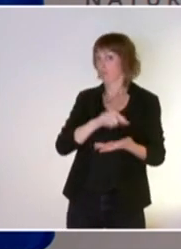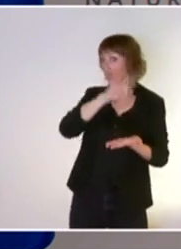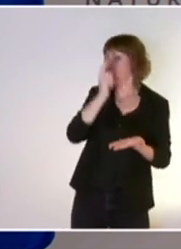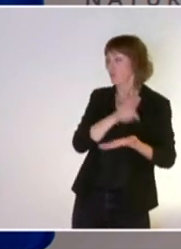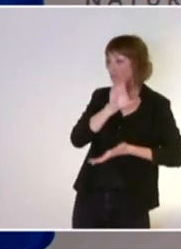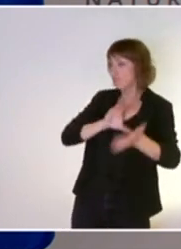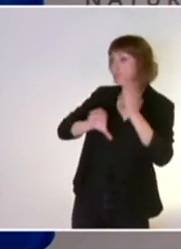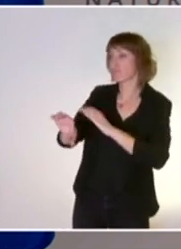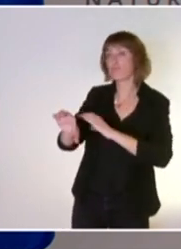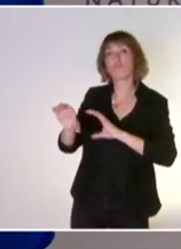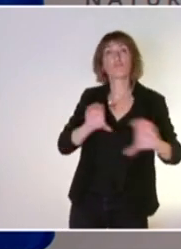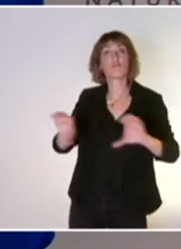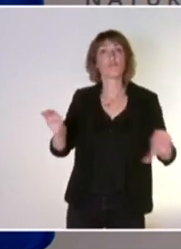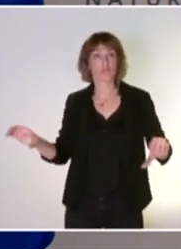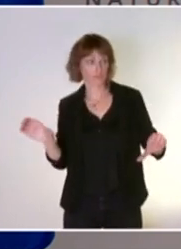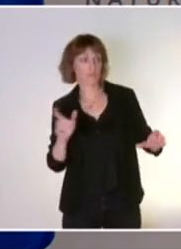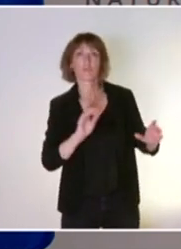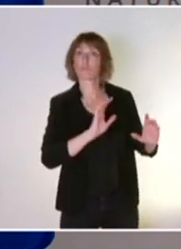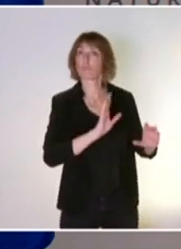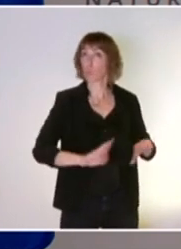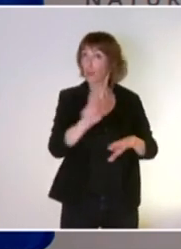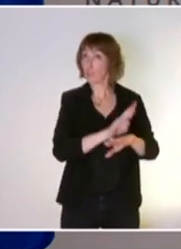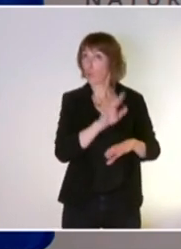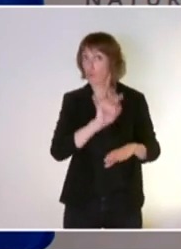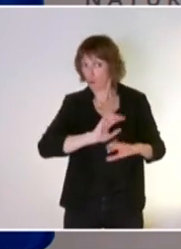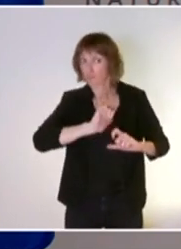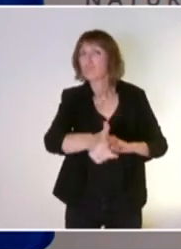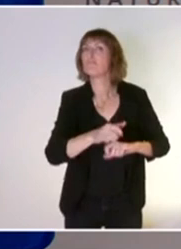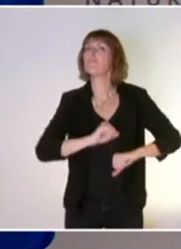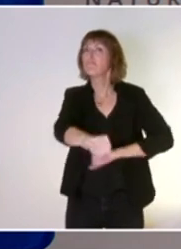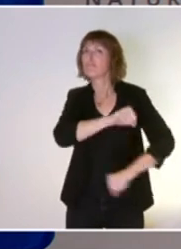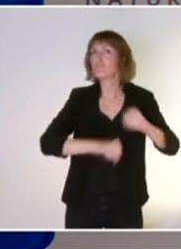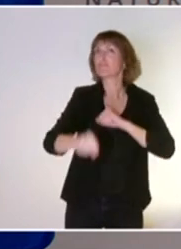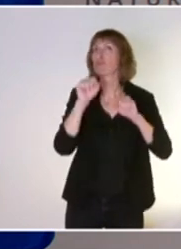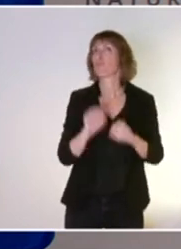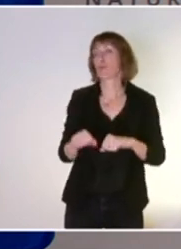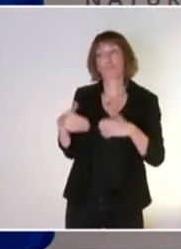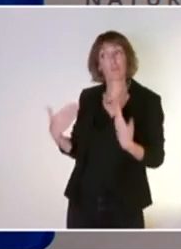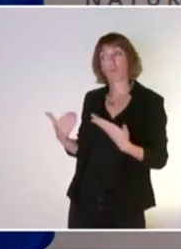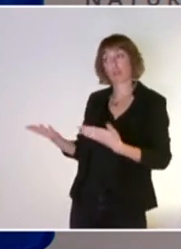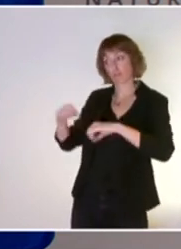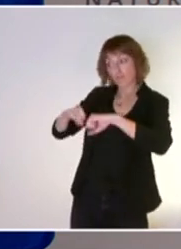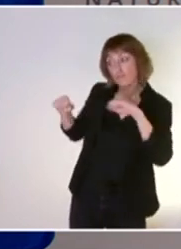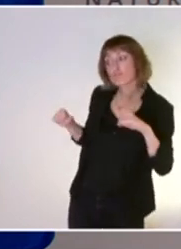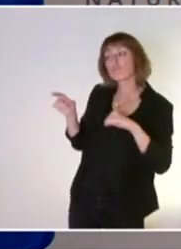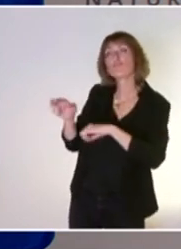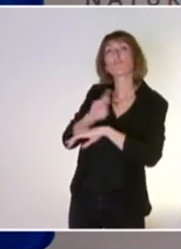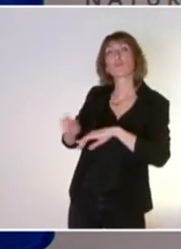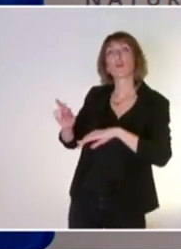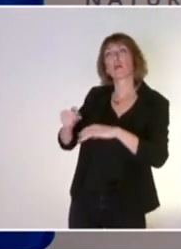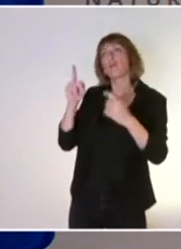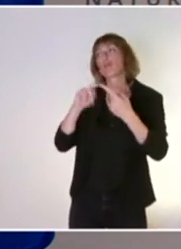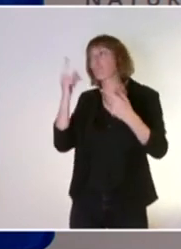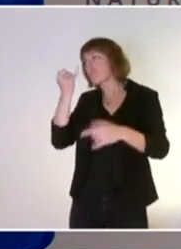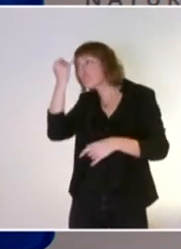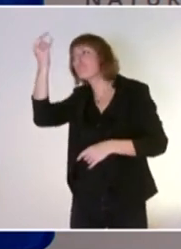cette mise en œuvre aux régions parce qu'elles doivent pouvoir le faire. Mais aujourd'hui, elles ont vraiment toutes les compétences en termes d'ingénierie pour assurer cette